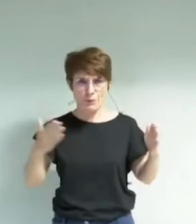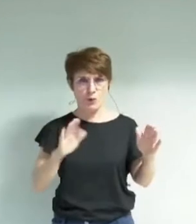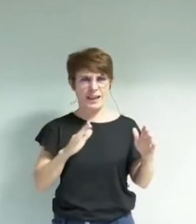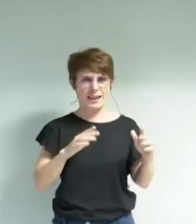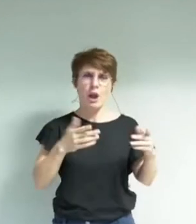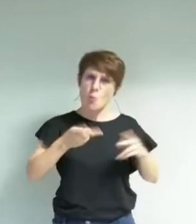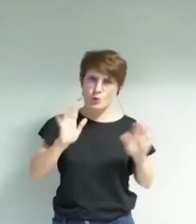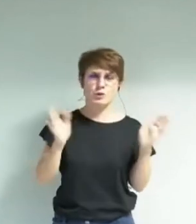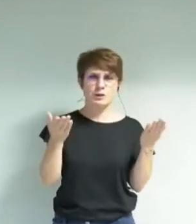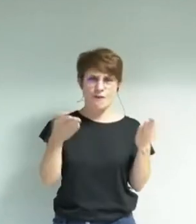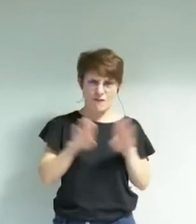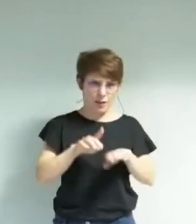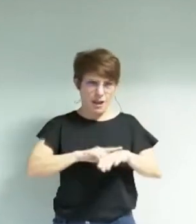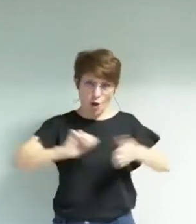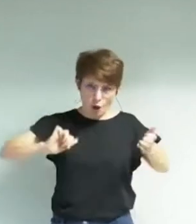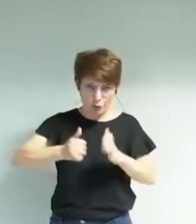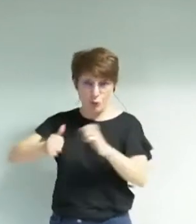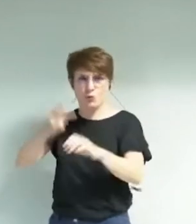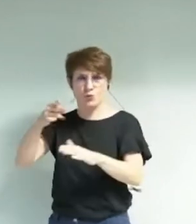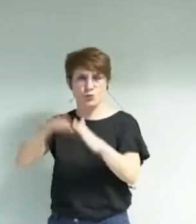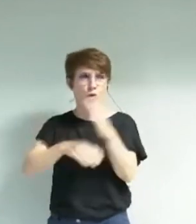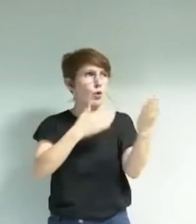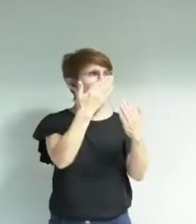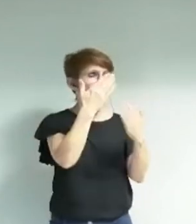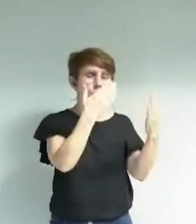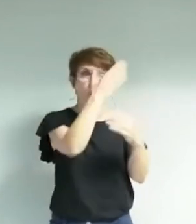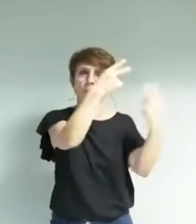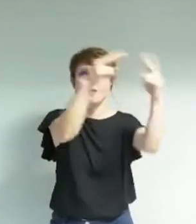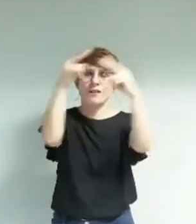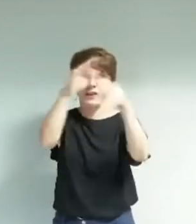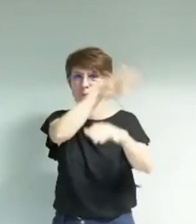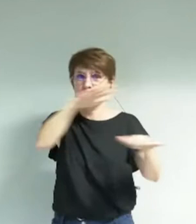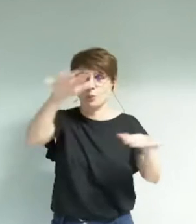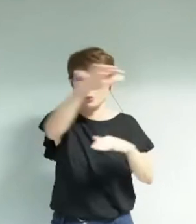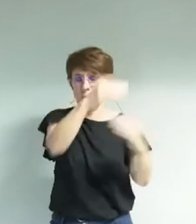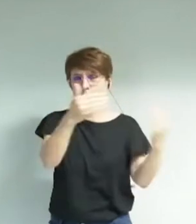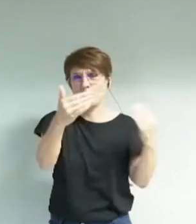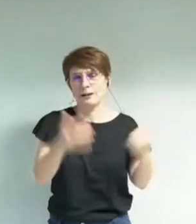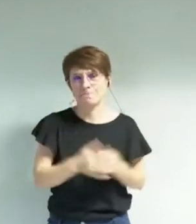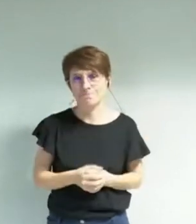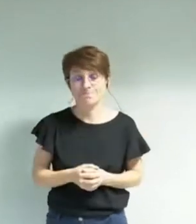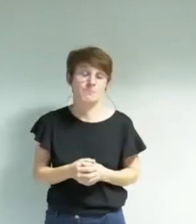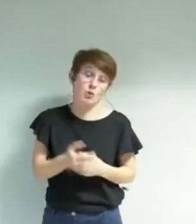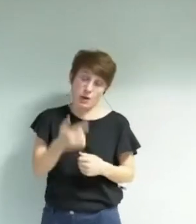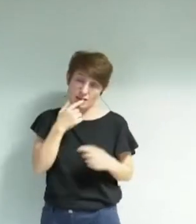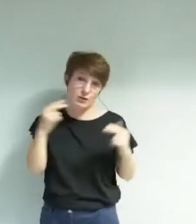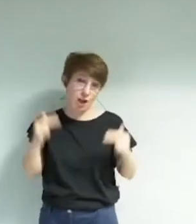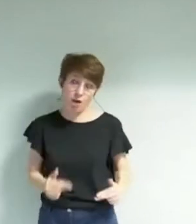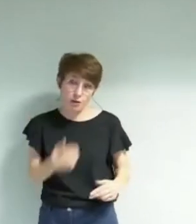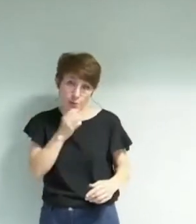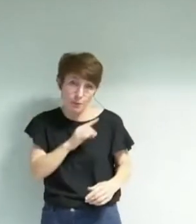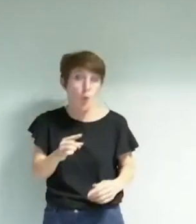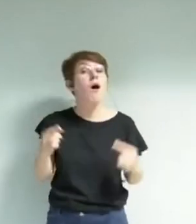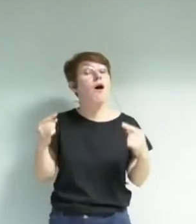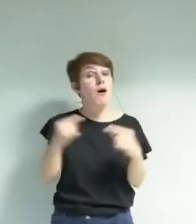bibliothèques de villes de même strata. Là aussi, on est moins bon qu'ailleurs. Pourtant, le ratio de dépenses de personnel